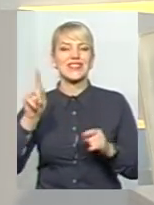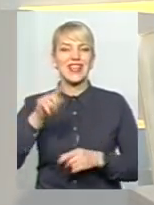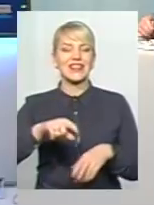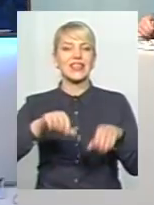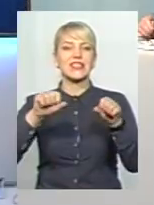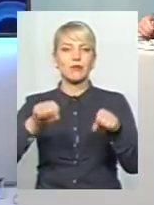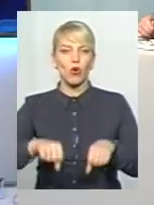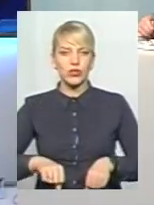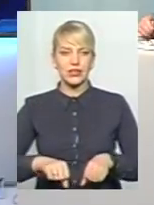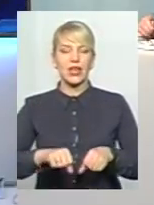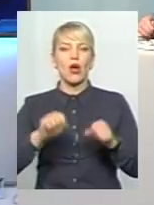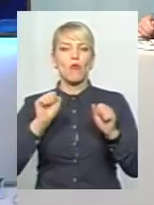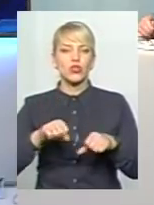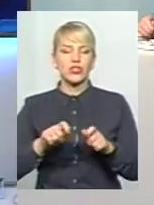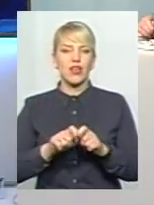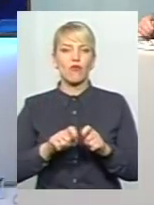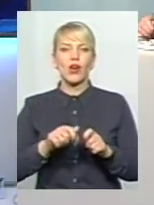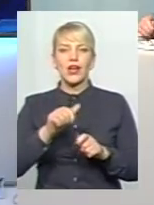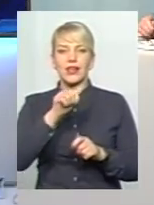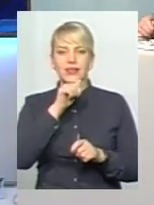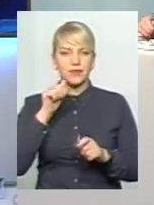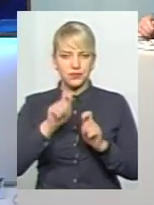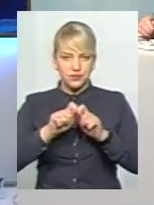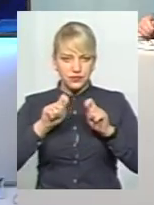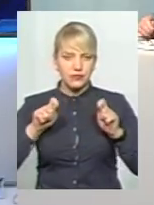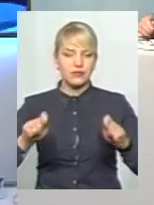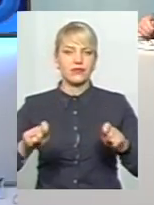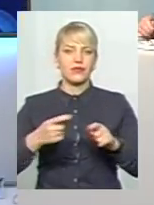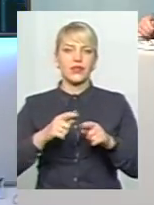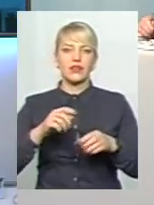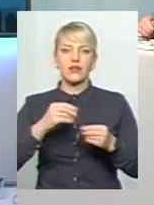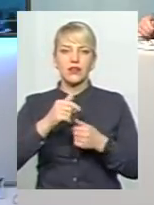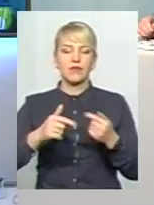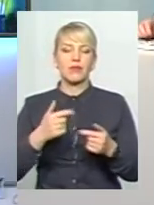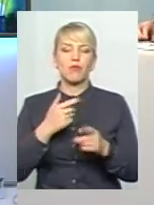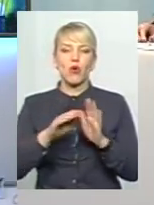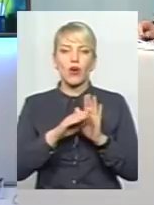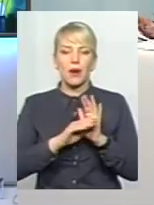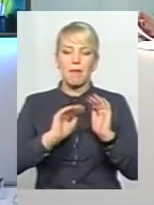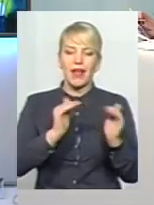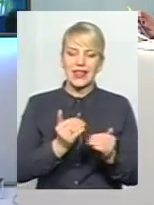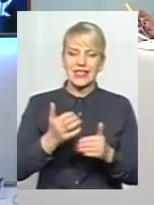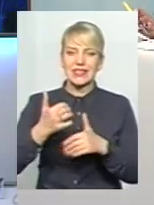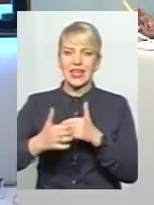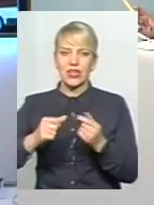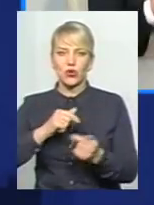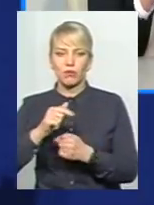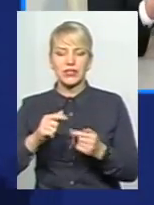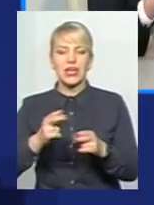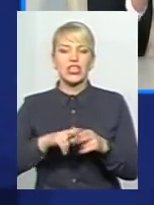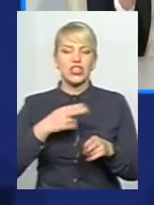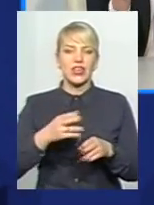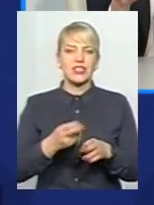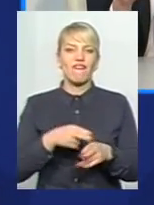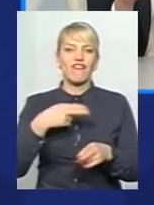можливо, оптимізувати виробництво. Ми пропонуємо різноманітні програми розвитку малого і середнього бізнесу через відшкодування з бюджету